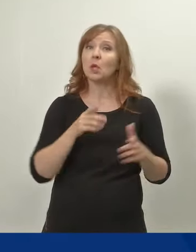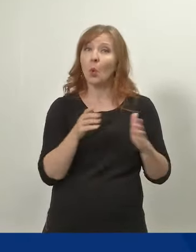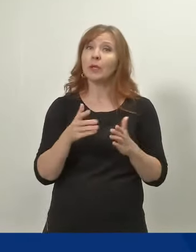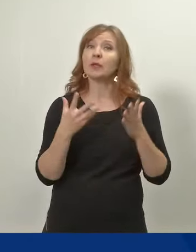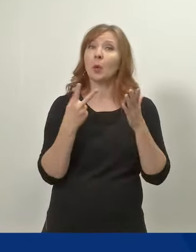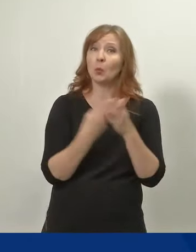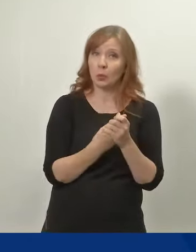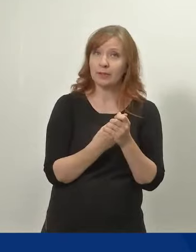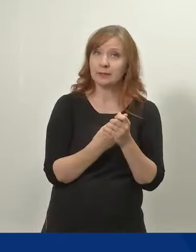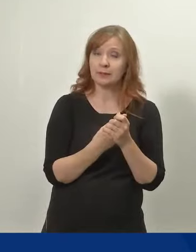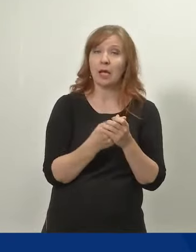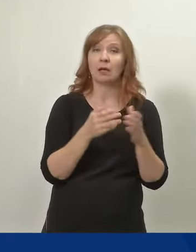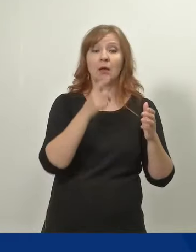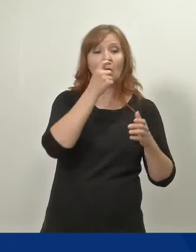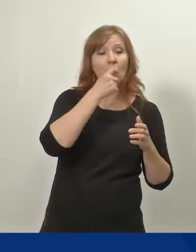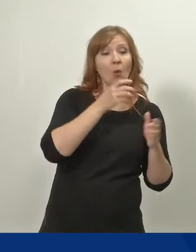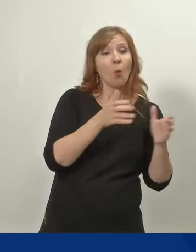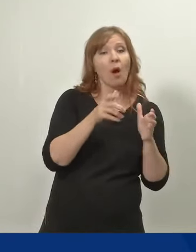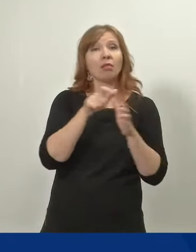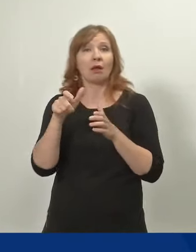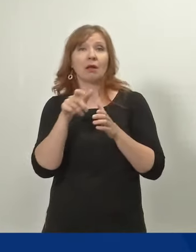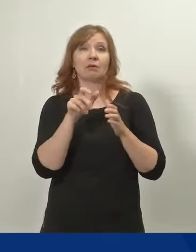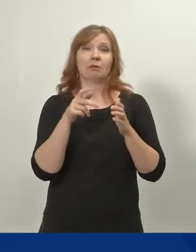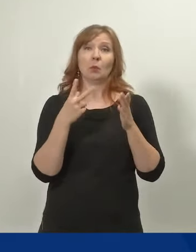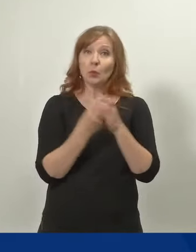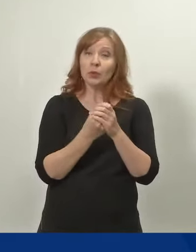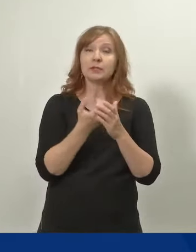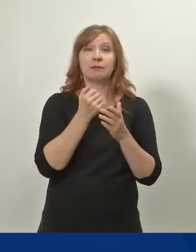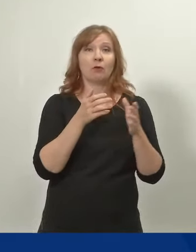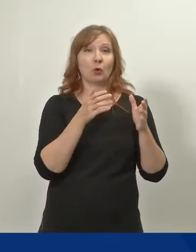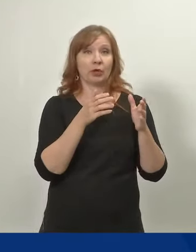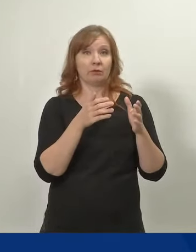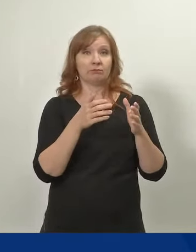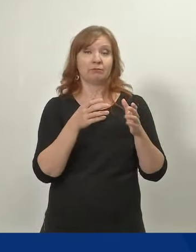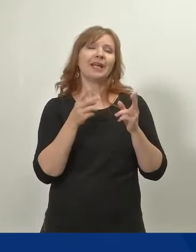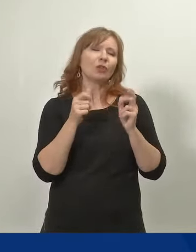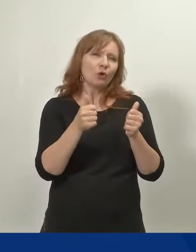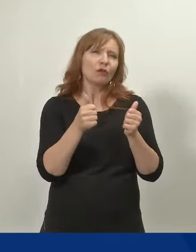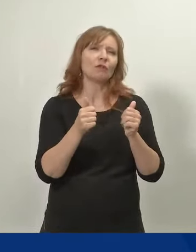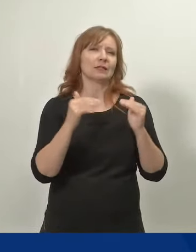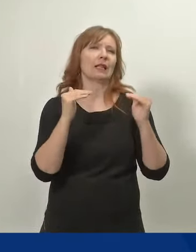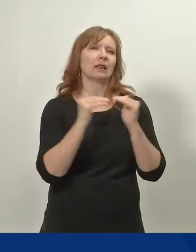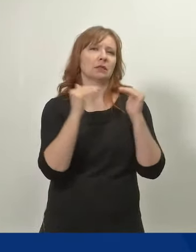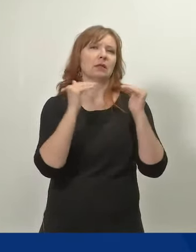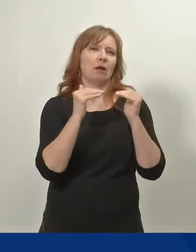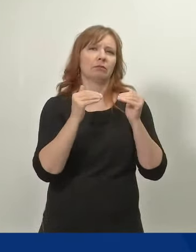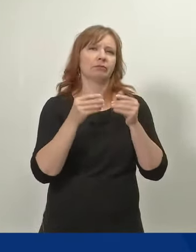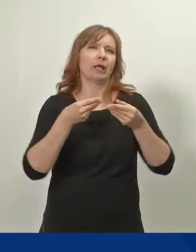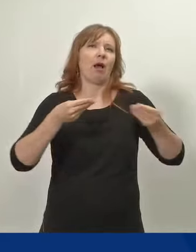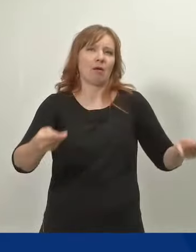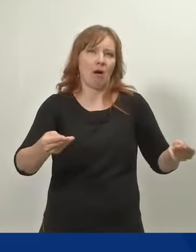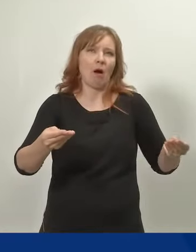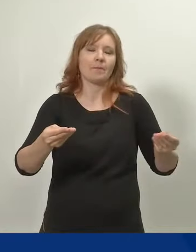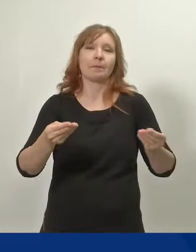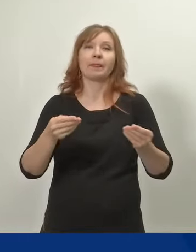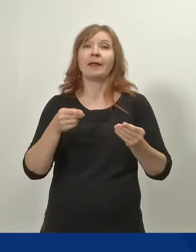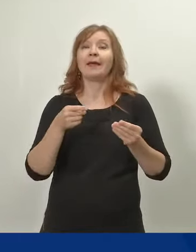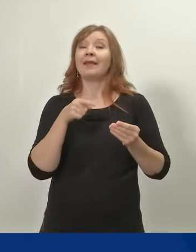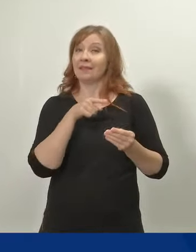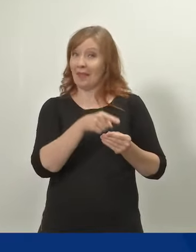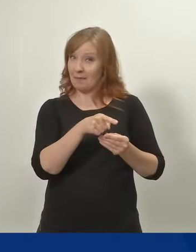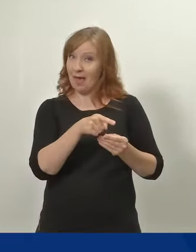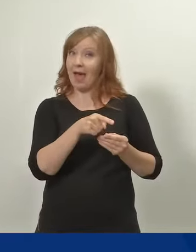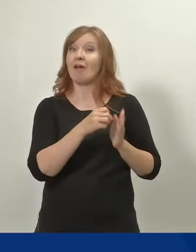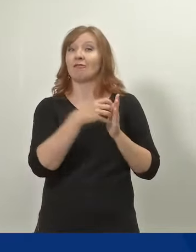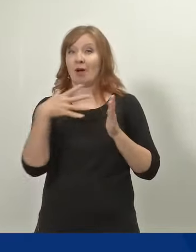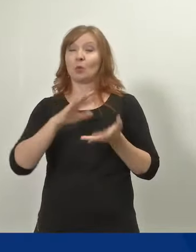huoltajat yhdessä voivat jakaa ja toivon mukaan jakavat tasan nämä perhevapaat. Se tulee kokonaistaloudellisesti kuitenkin